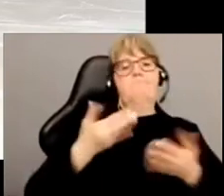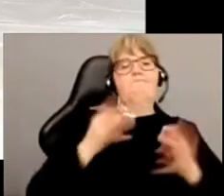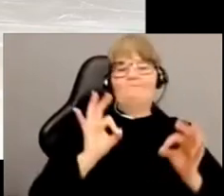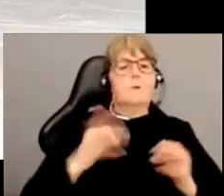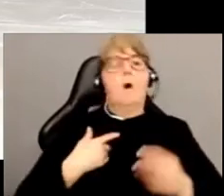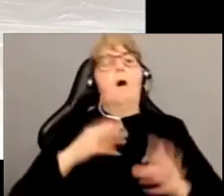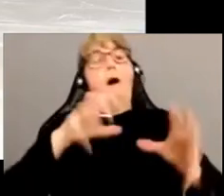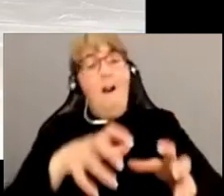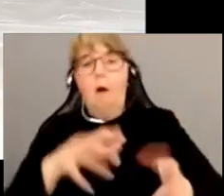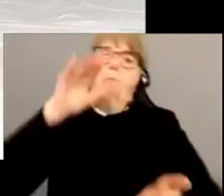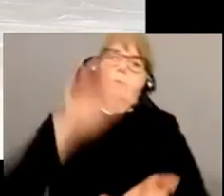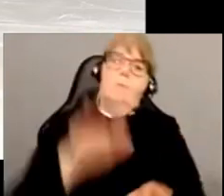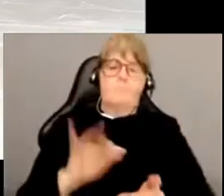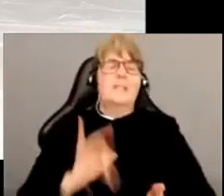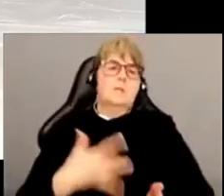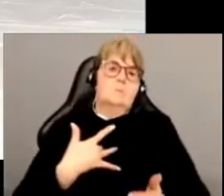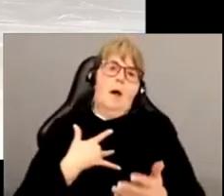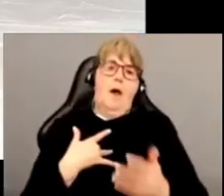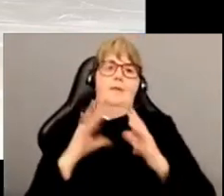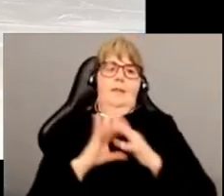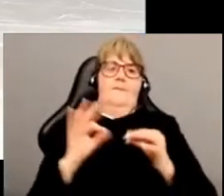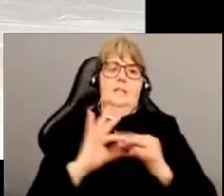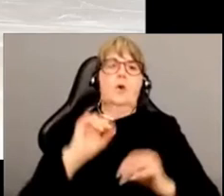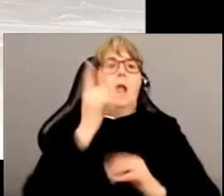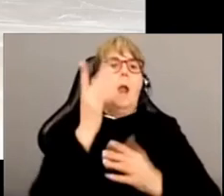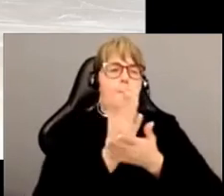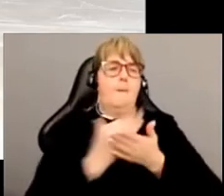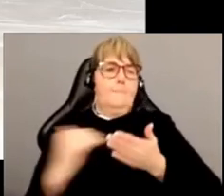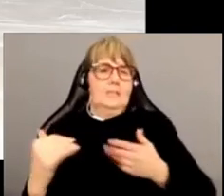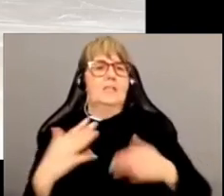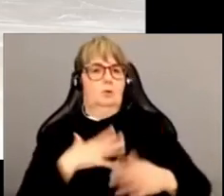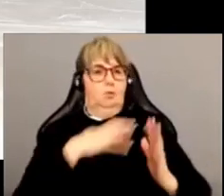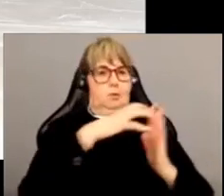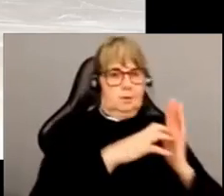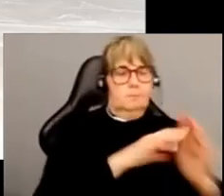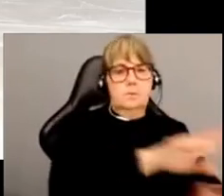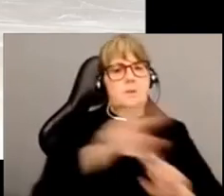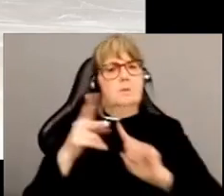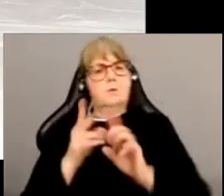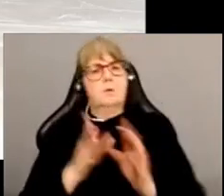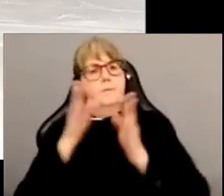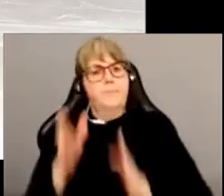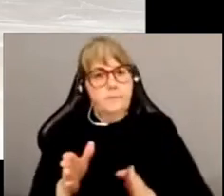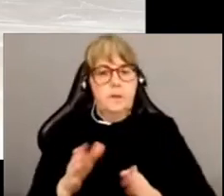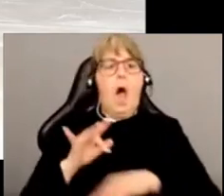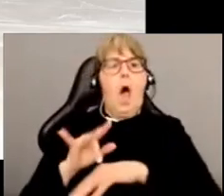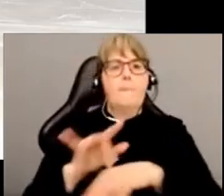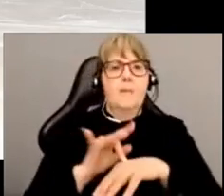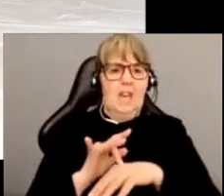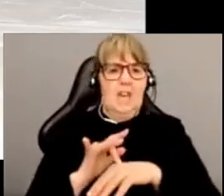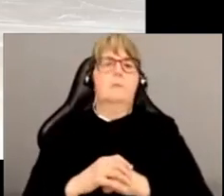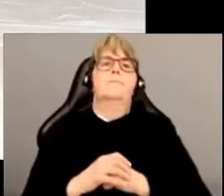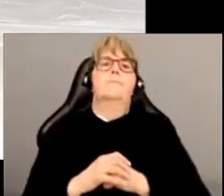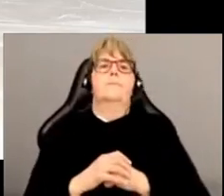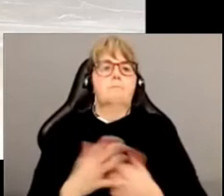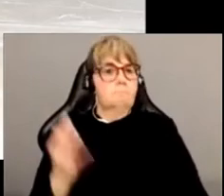Ça, c'est ma définition du spécisme que je développe dans la première partie du texte. Puis la deuxième question, c'est une question empirique. C'est la